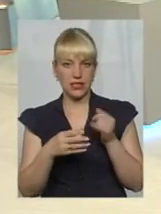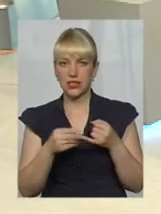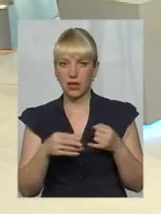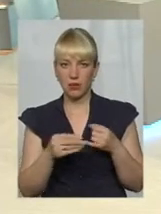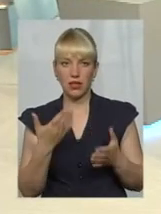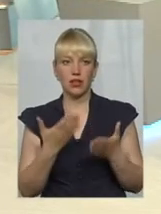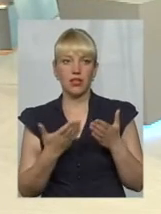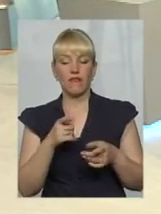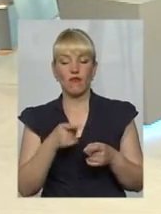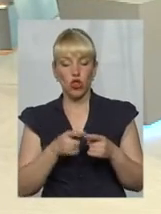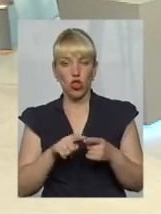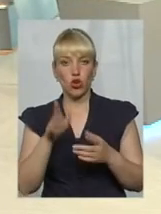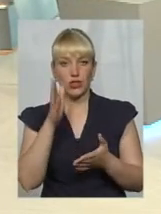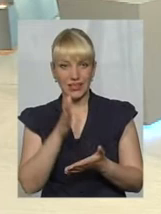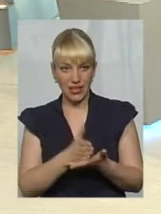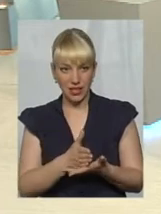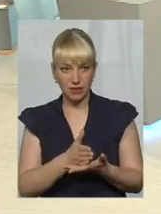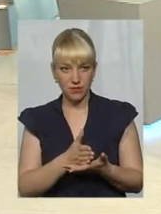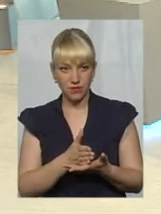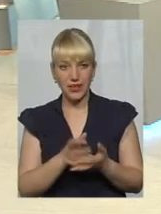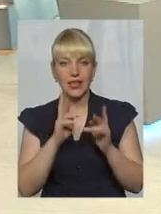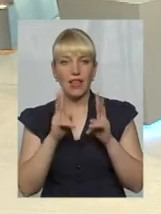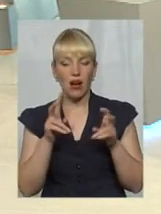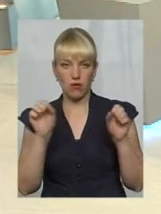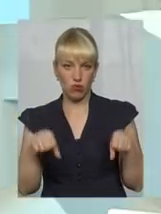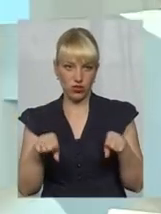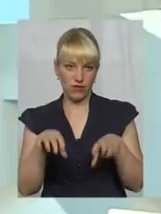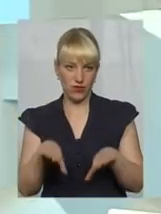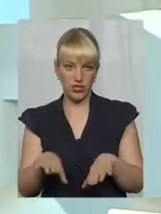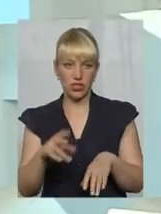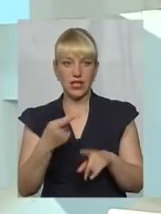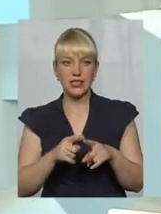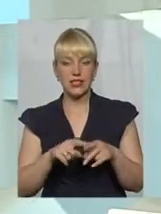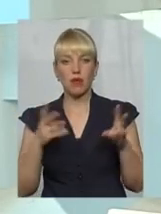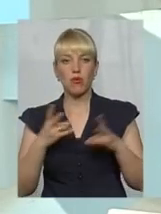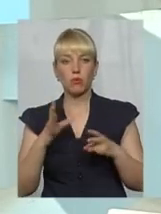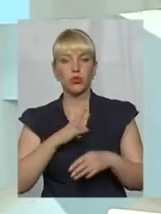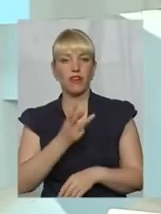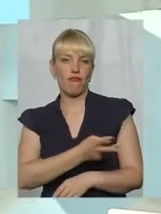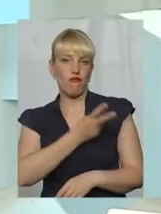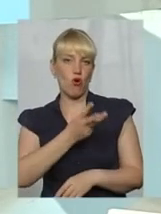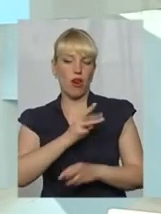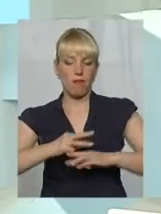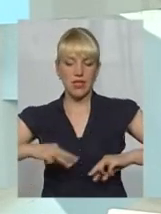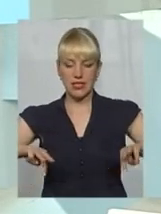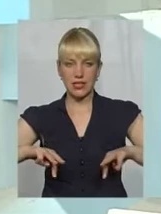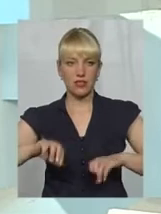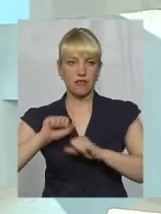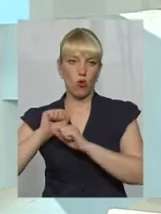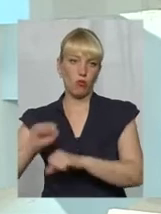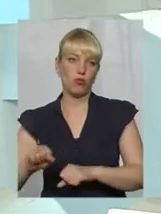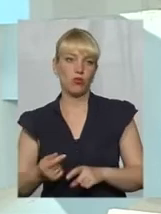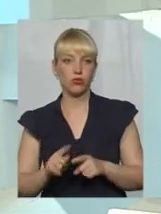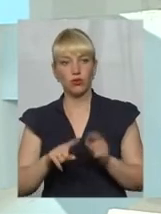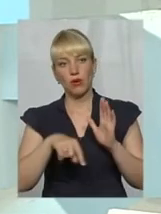воно, якби, ну, є, якби, як можна вирішити. Але, знову-таки, це має бути воля Міністерства оборони. Тобто,